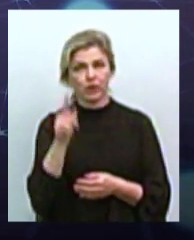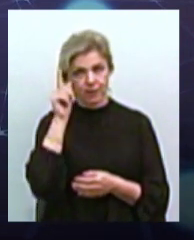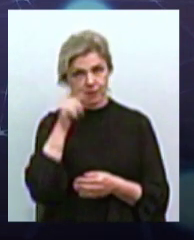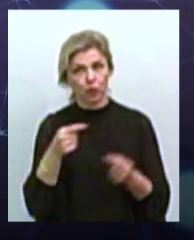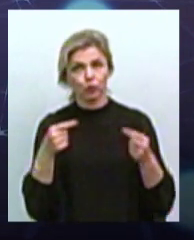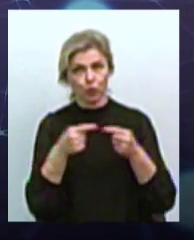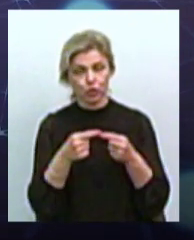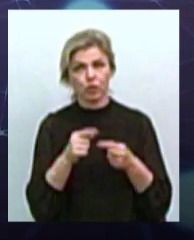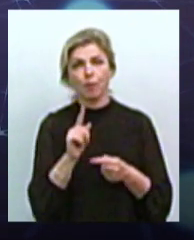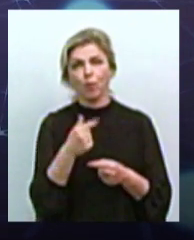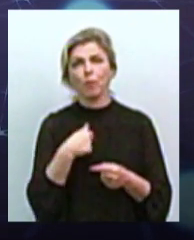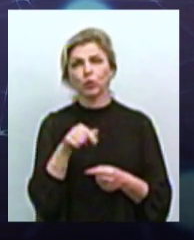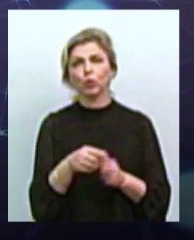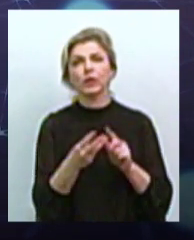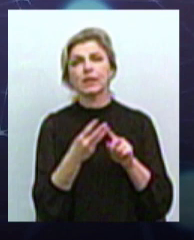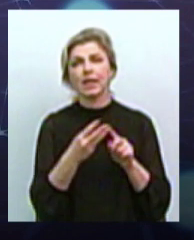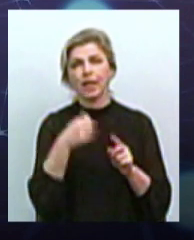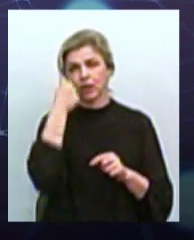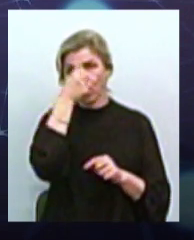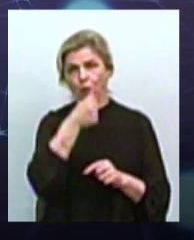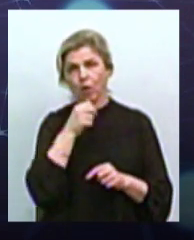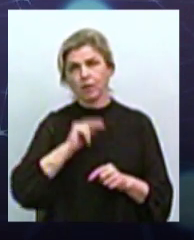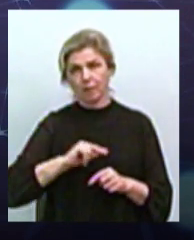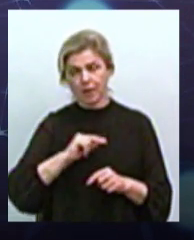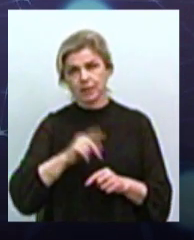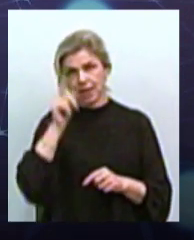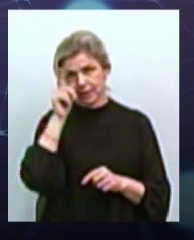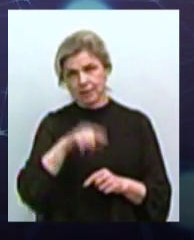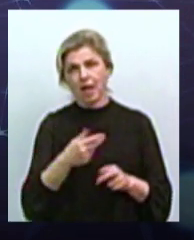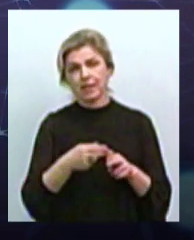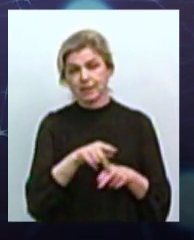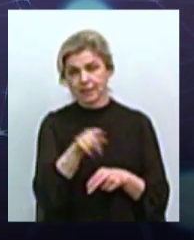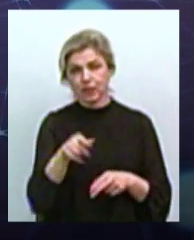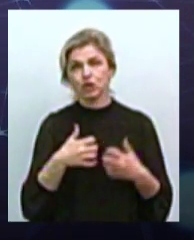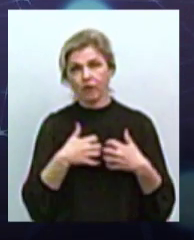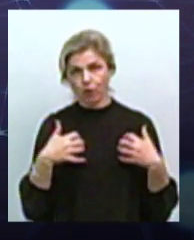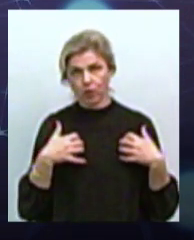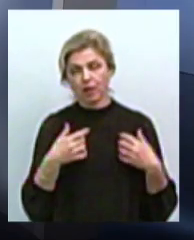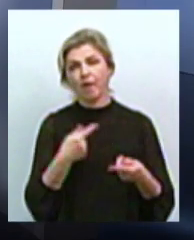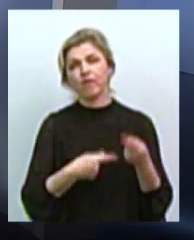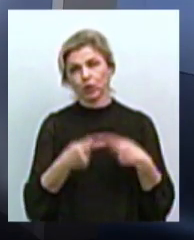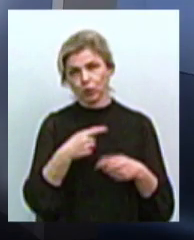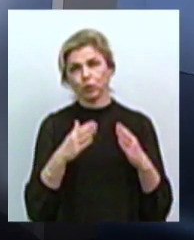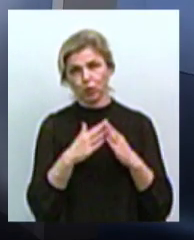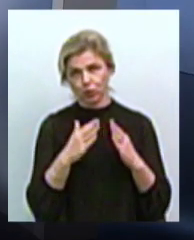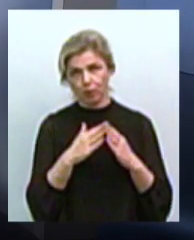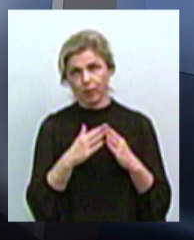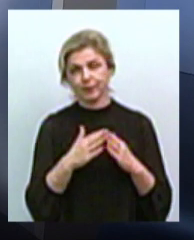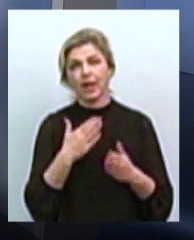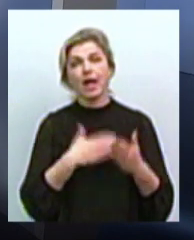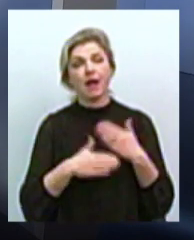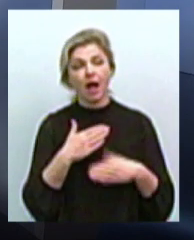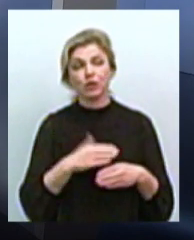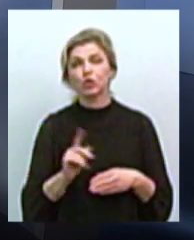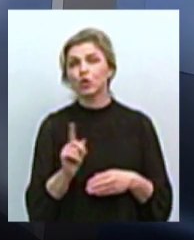тому що ми вже працюємо тут вже третій рік, знають точно, що ці тварини повернуться додому. Тобто радість на обличчях не тому, що